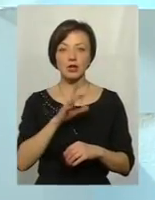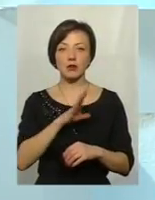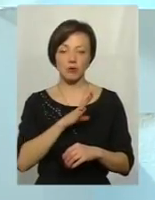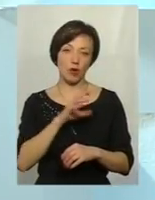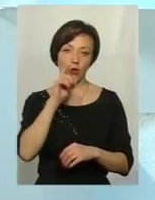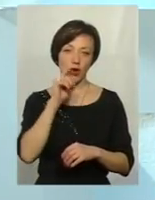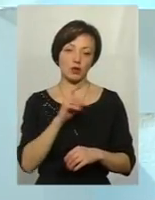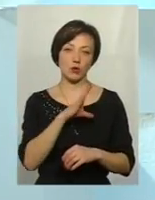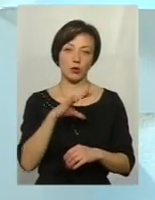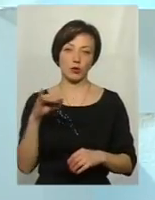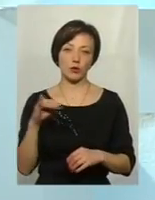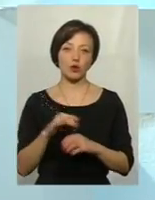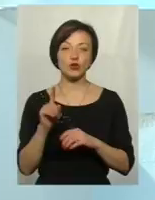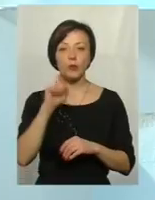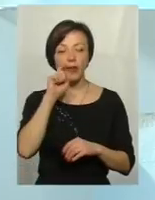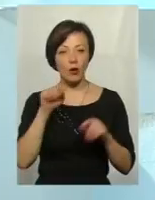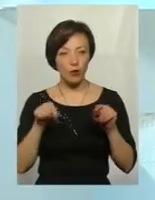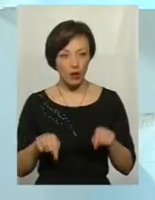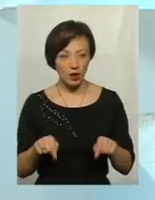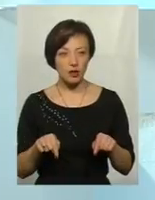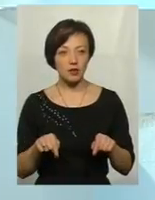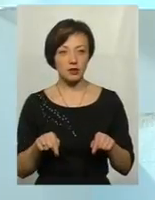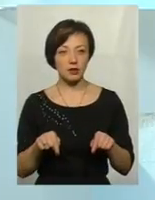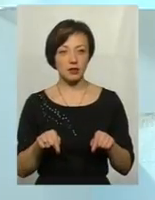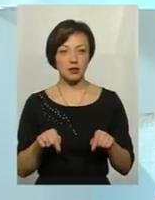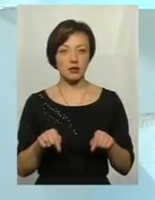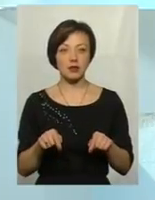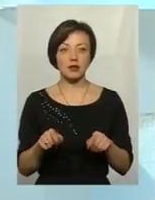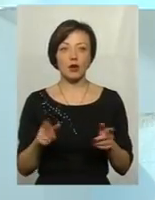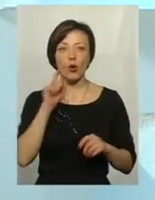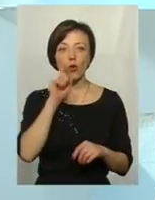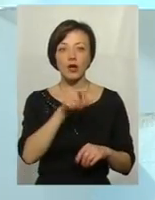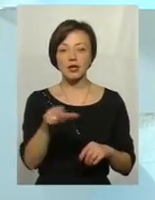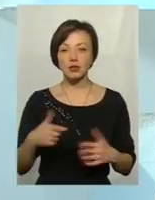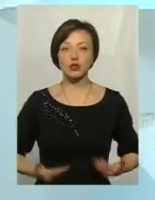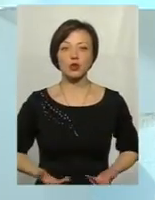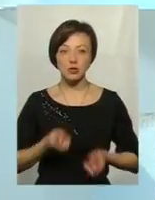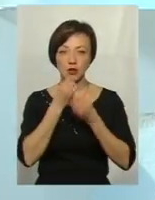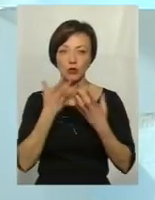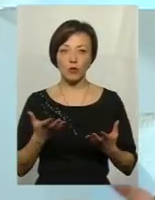українською, щоб на Україні українцям жилося добре.